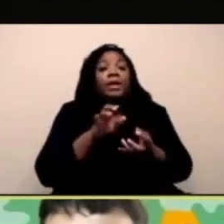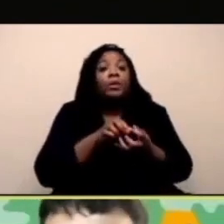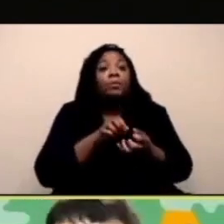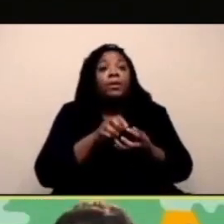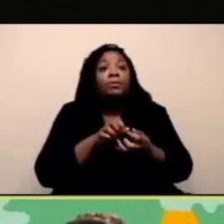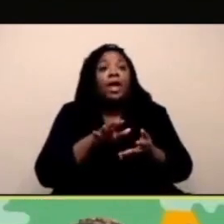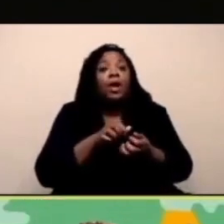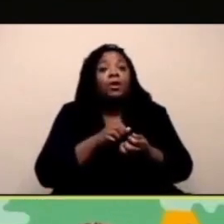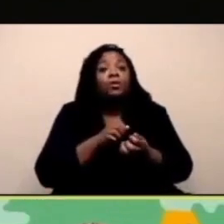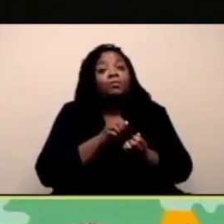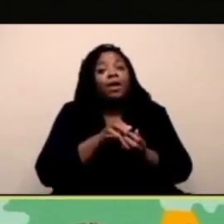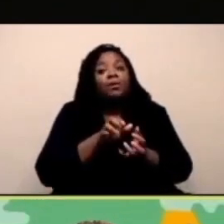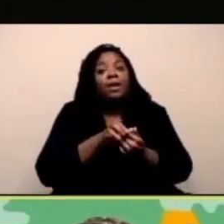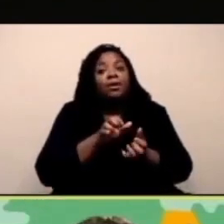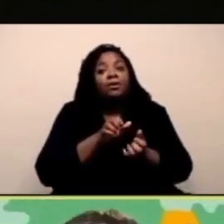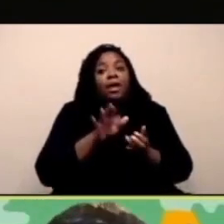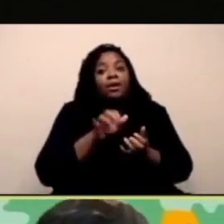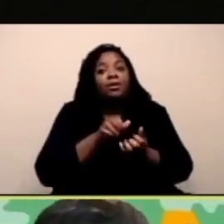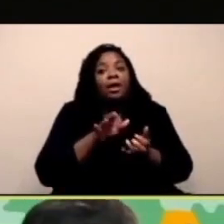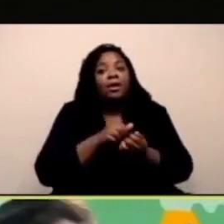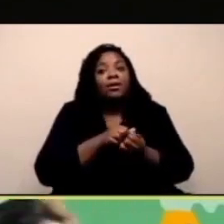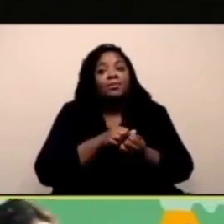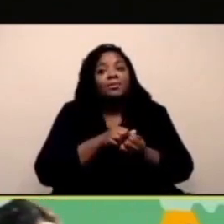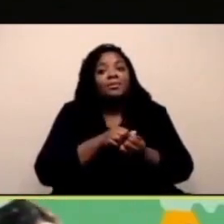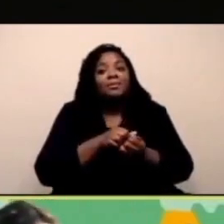Ok, adesso...